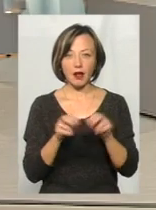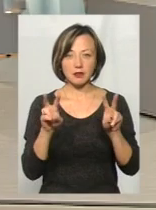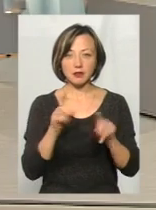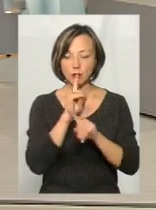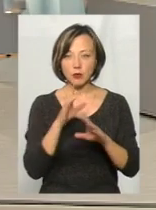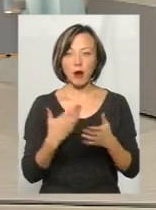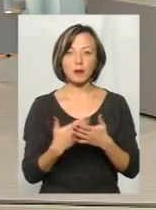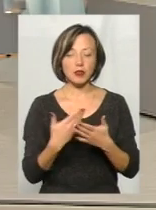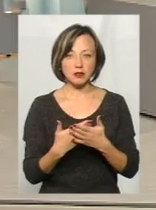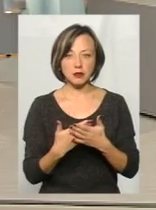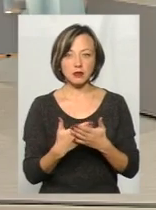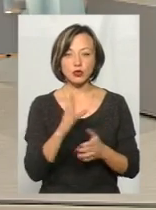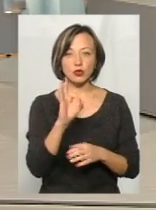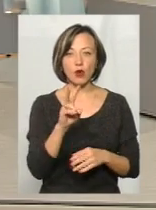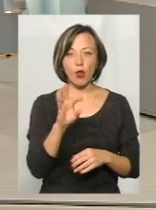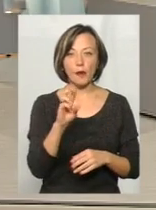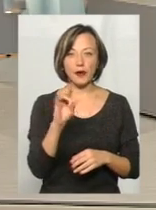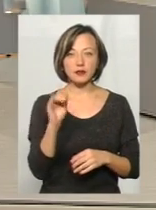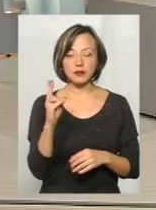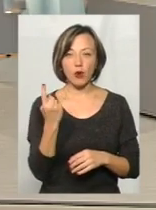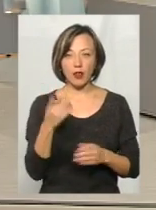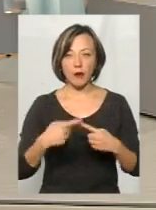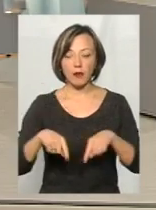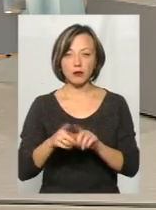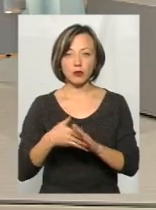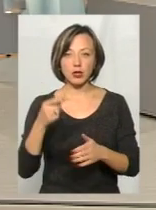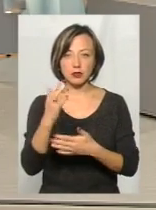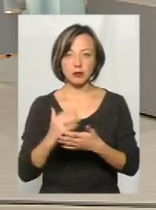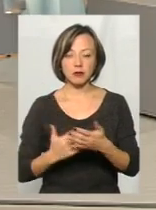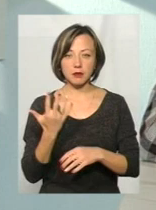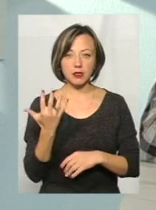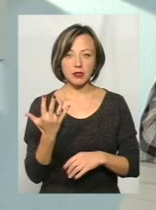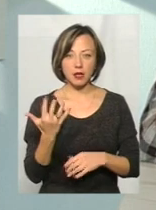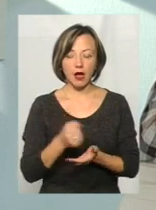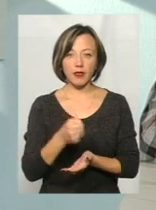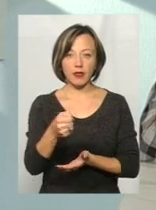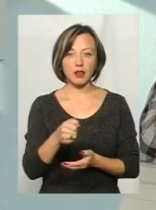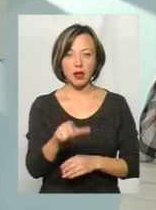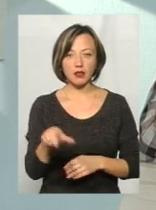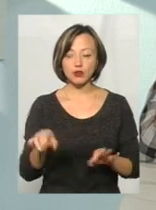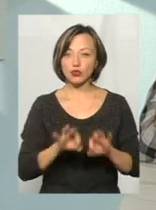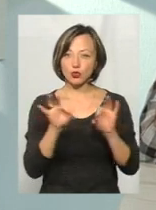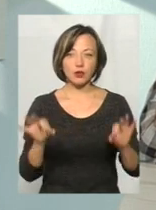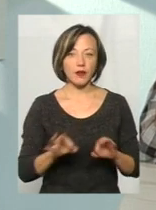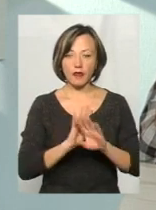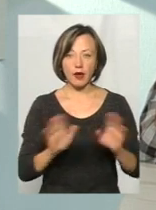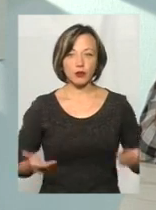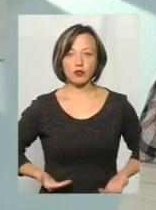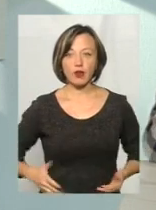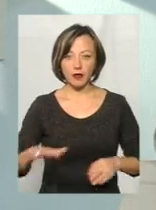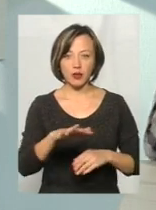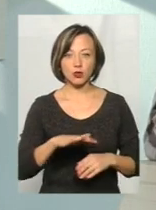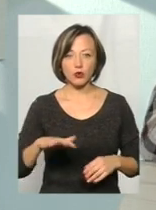я буду називати приклади. Солубковецьку громаду одна партія подала список із п'яти кандидатів, жоден з яких не проживає на